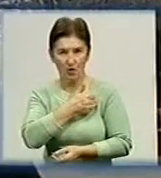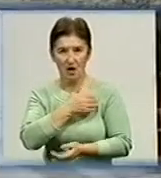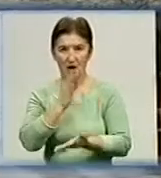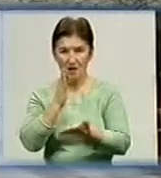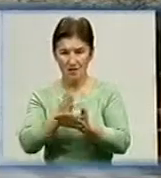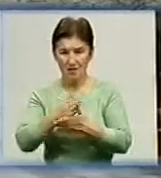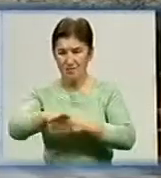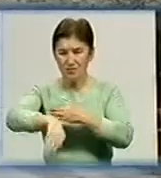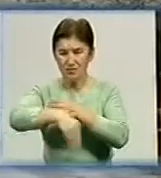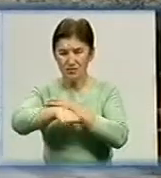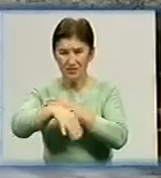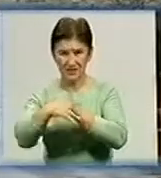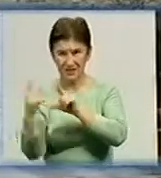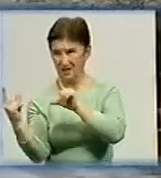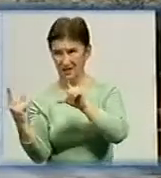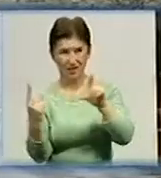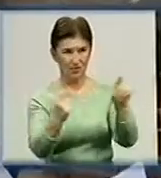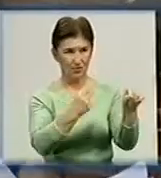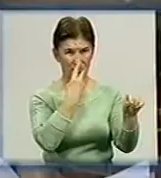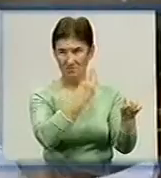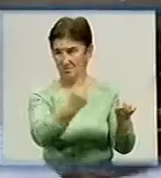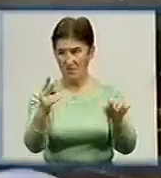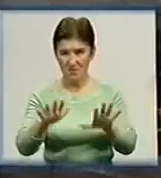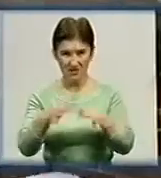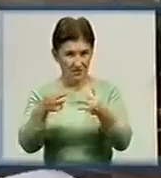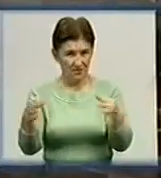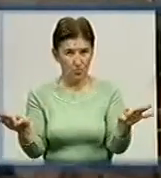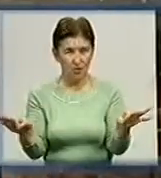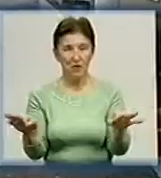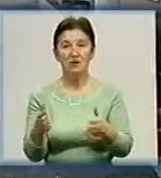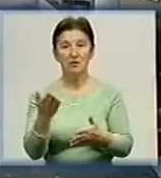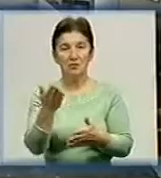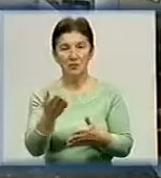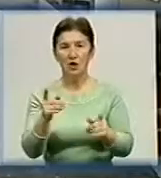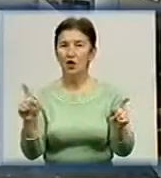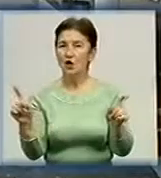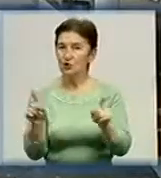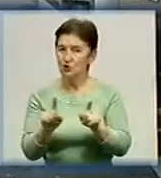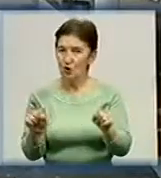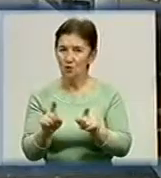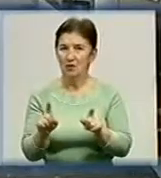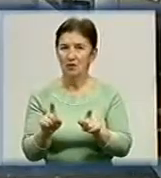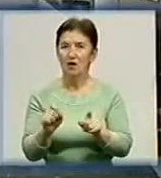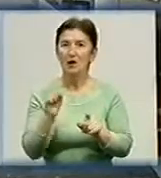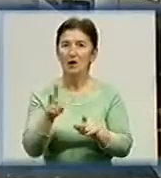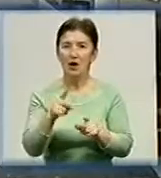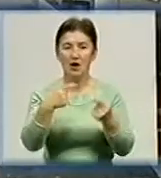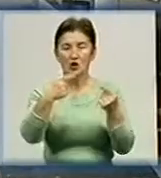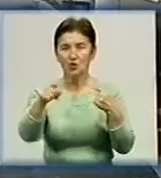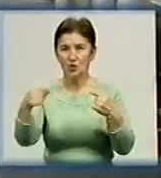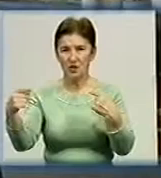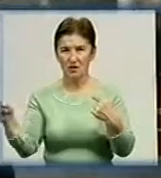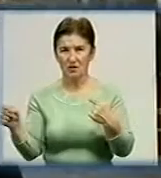Щоб уникнути подібних ситуацій, треба єдентифікувати кожного водія, вважає жінка. Щоб, як в інших учрістях,